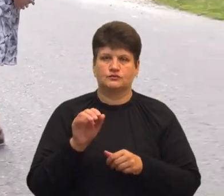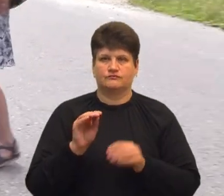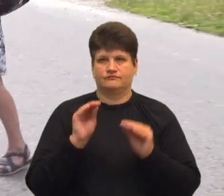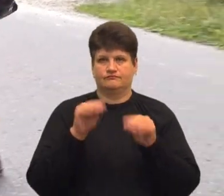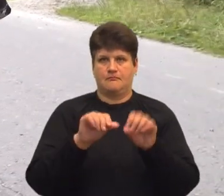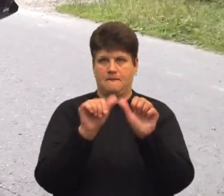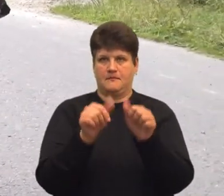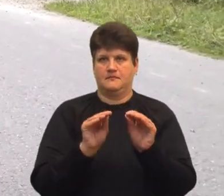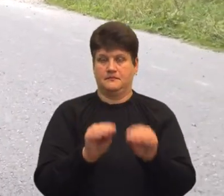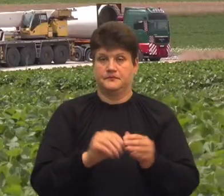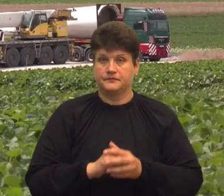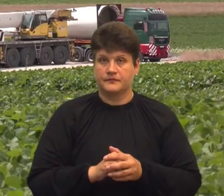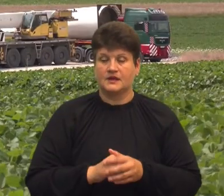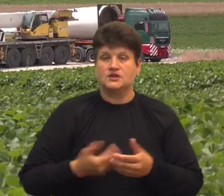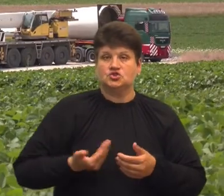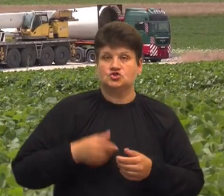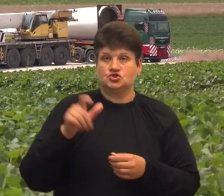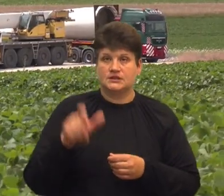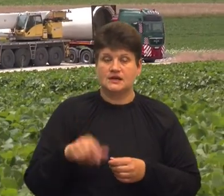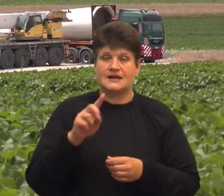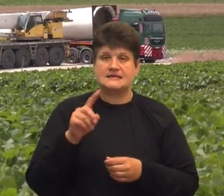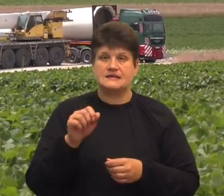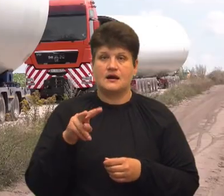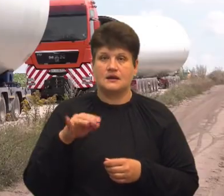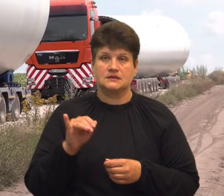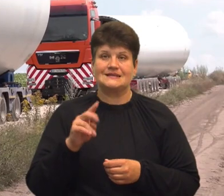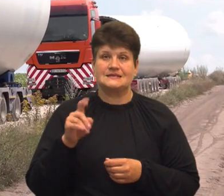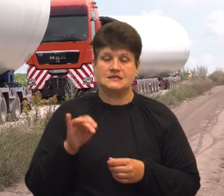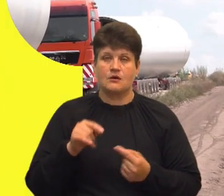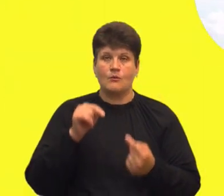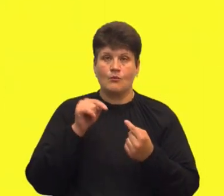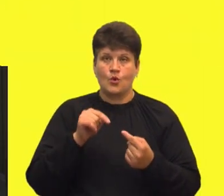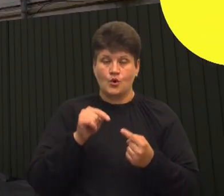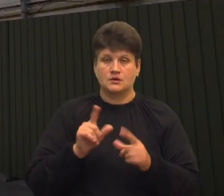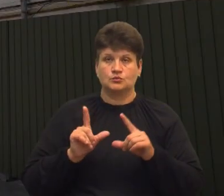Житель казалістів проти проїзду багатотоннажних вантажівок дорогою з села